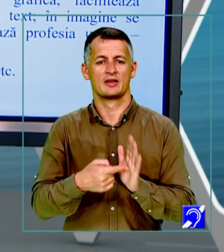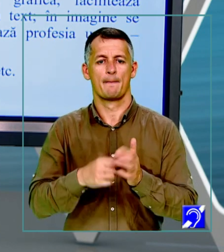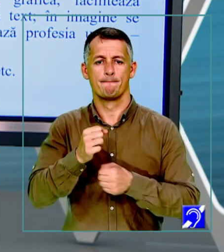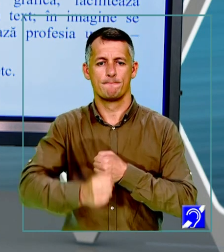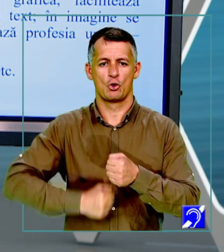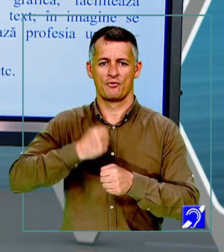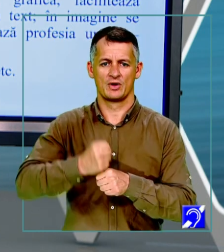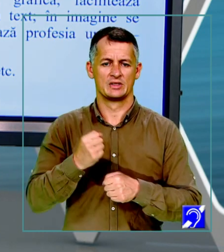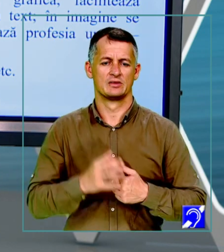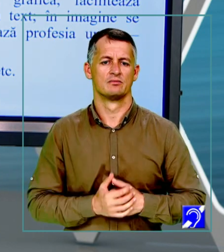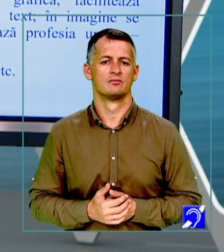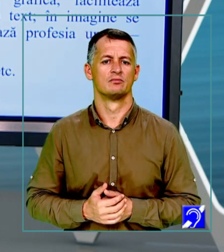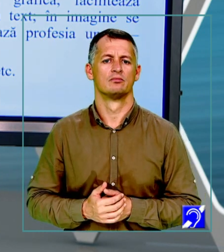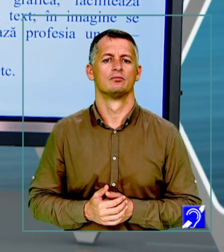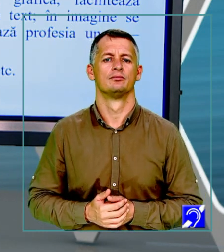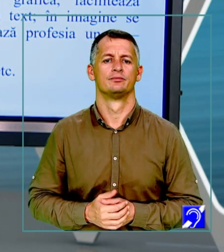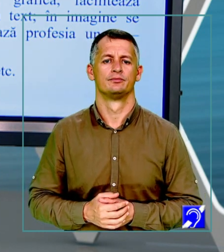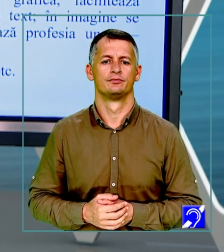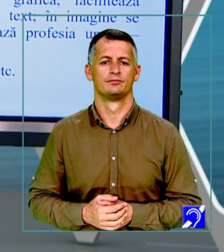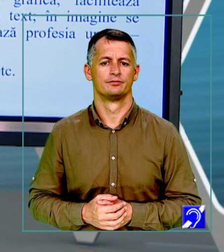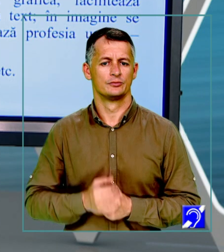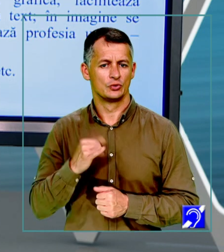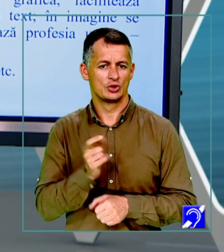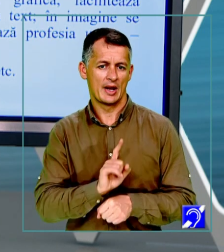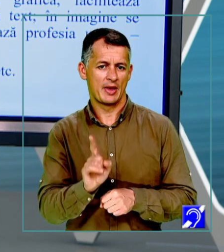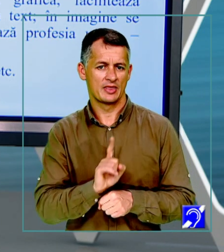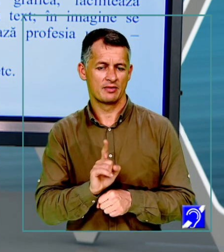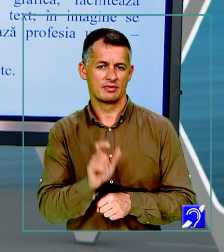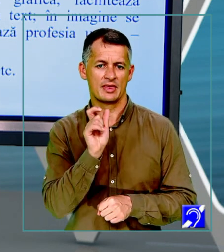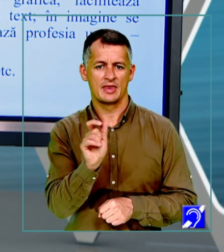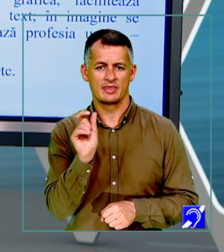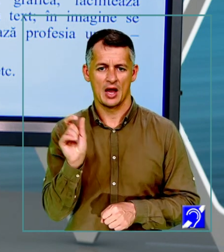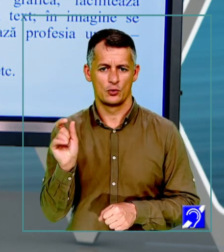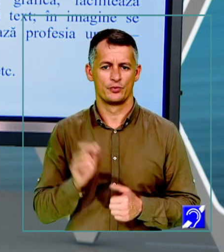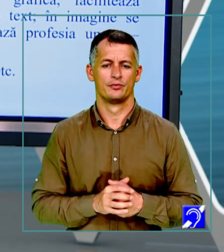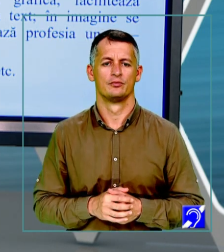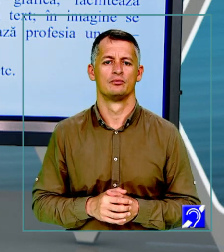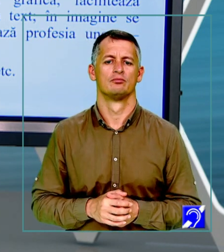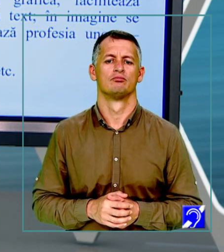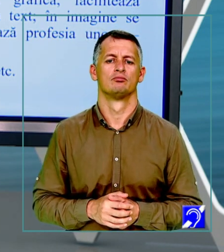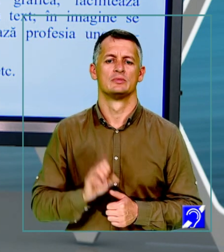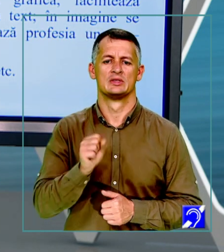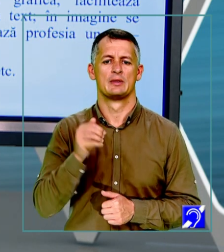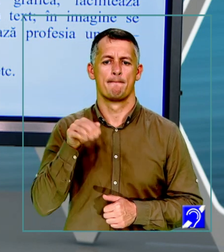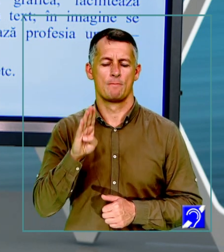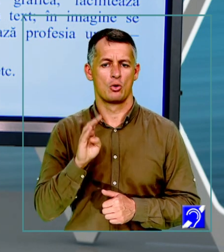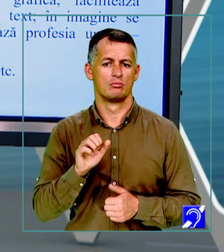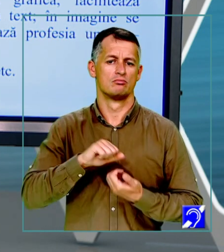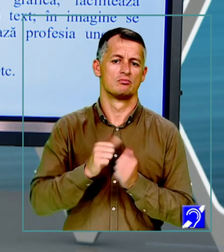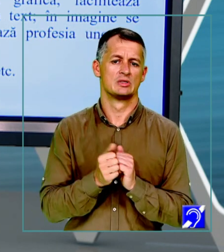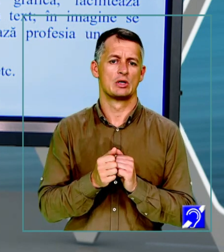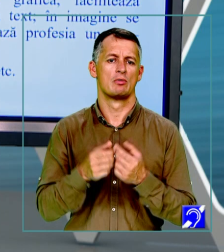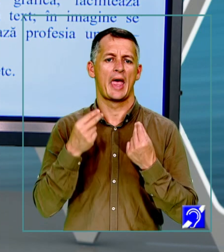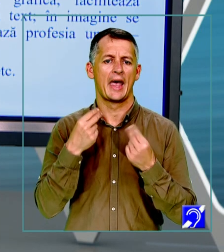Și am văzut, scriitori, pictori, iar elementele de detaliu includ ce? Simbolurile sau exemplele de